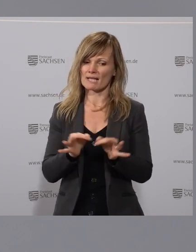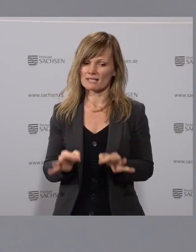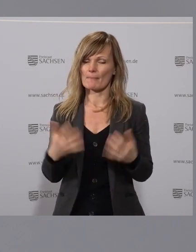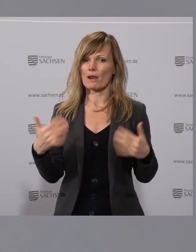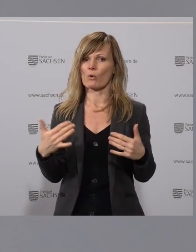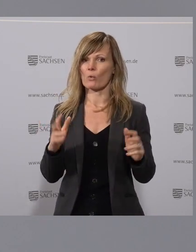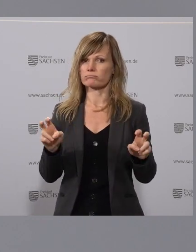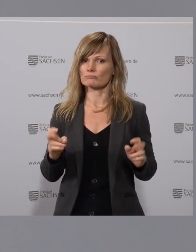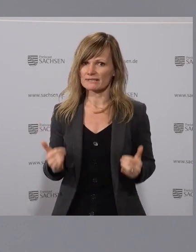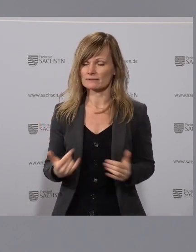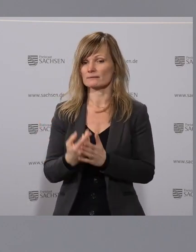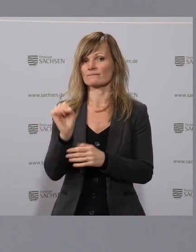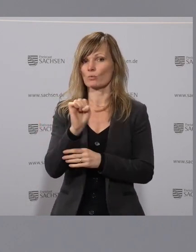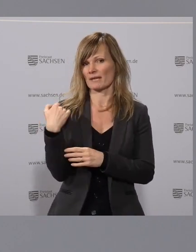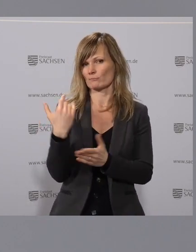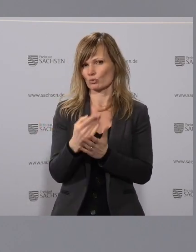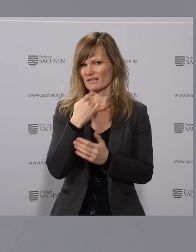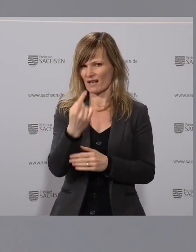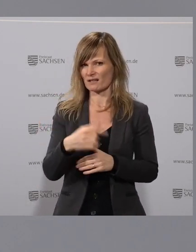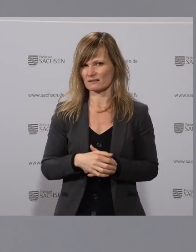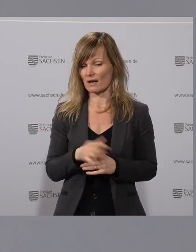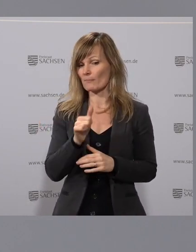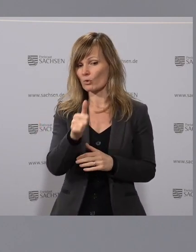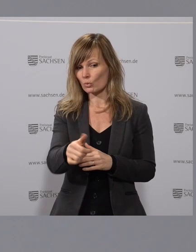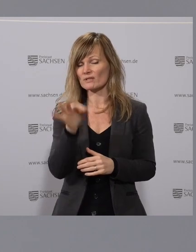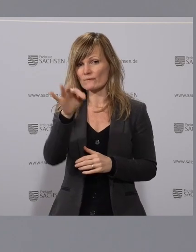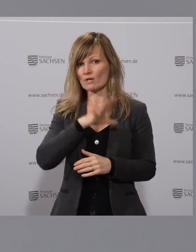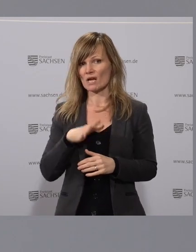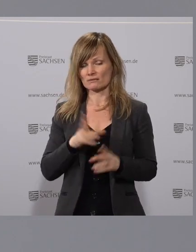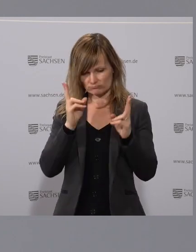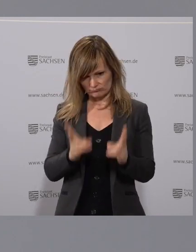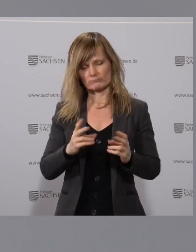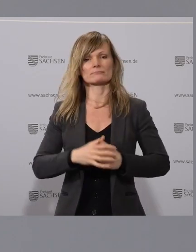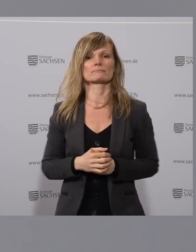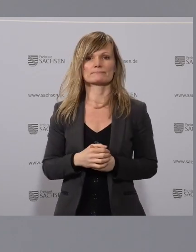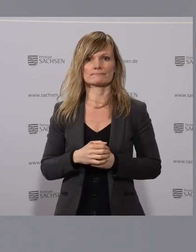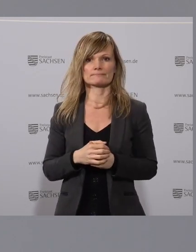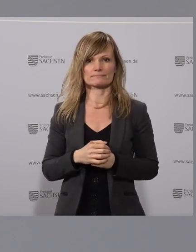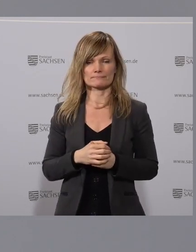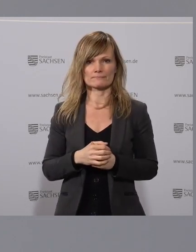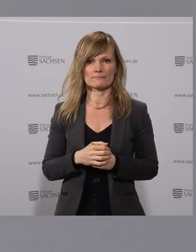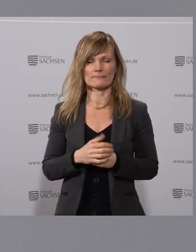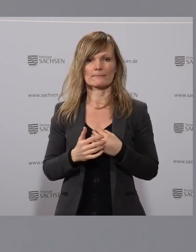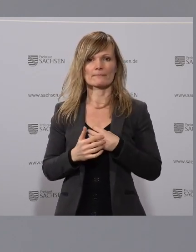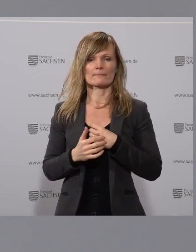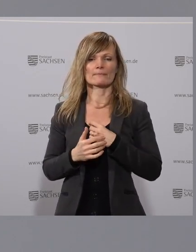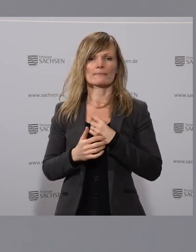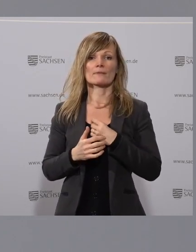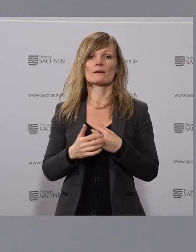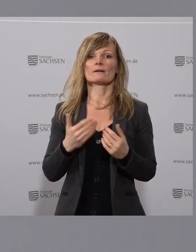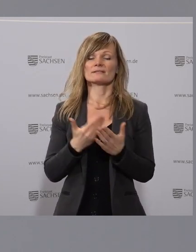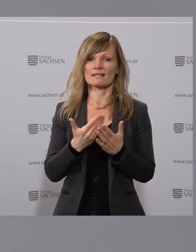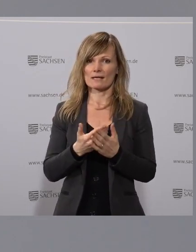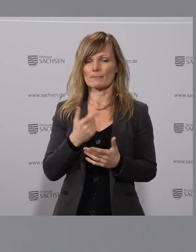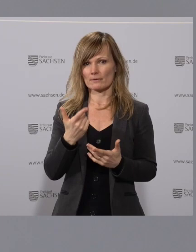zu lockern, die habe ich gerade genannt, dass sich die Prognosen, die wir für Sachsen hatten, bestätigt haben. Deswegen gehen wir bei den Lockerungen,